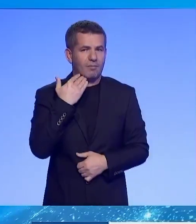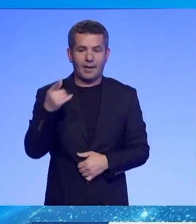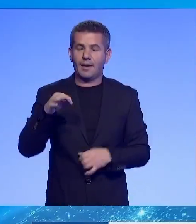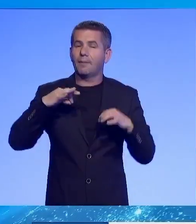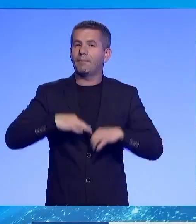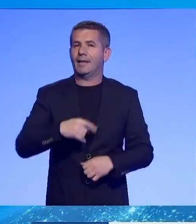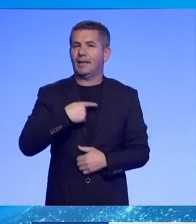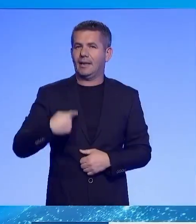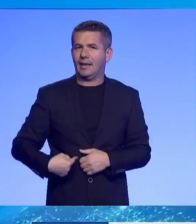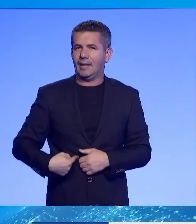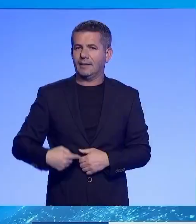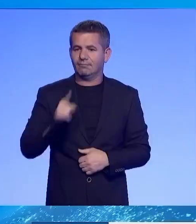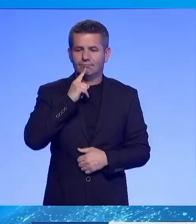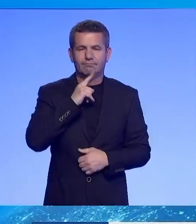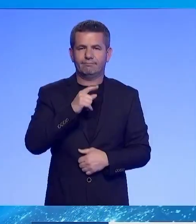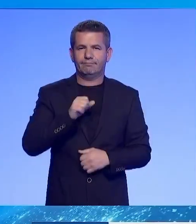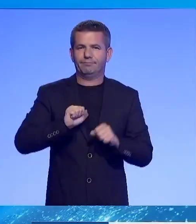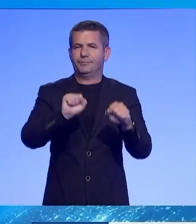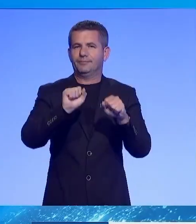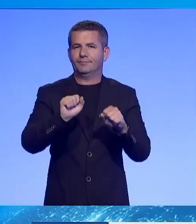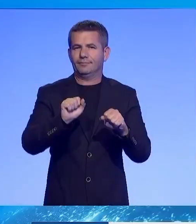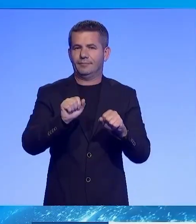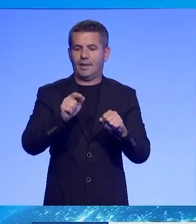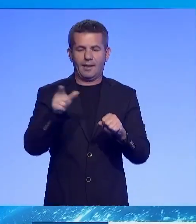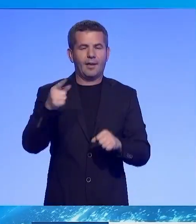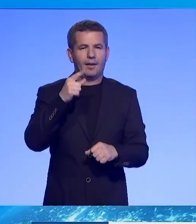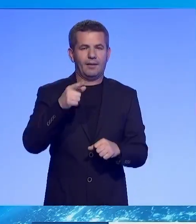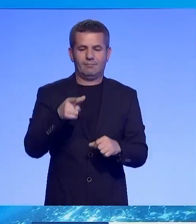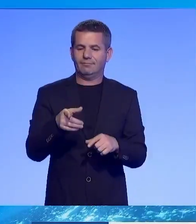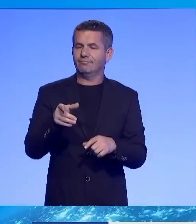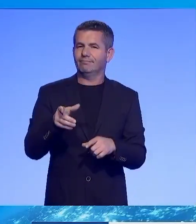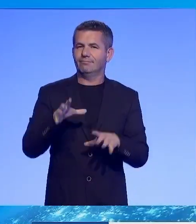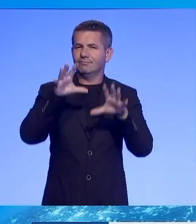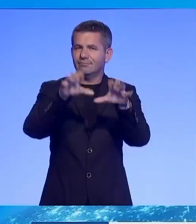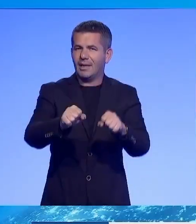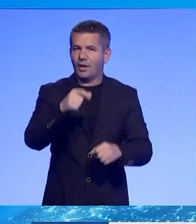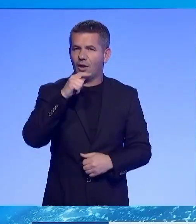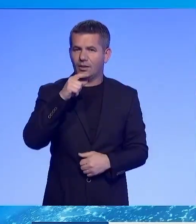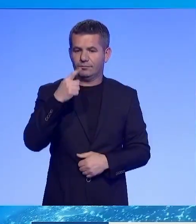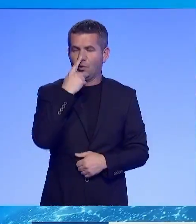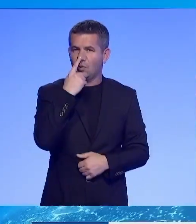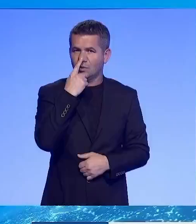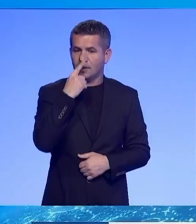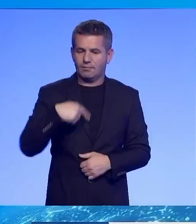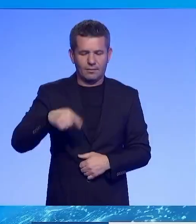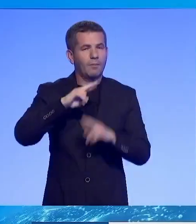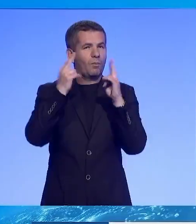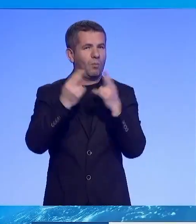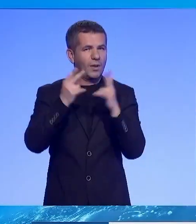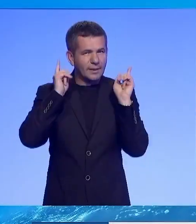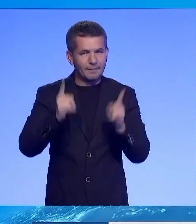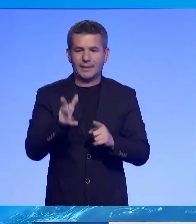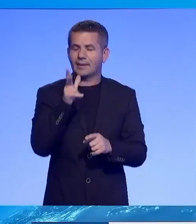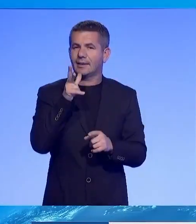Kines ka refuzuar të dënoj pushtimin e Vladimir Putinit, por a i tha se komuniteti global duhet të mbështes kërkesat për të dhënë fund